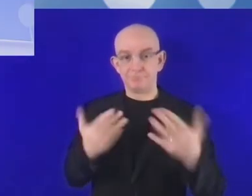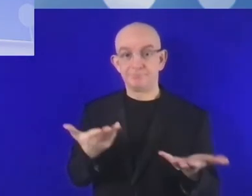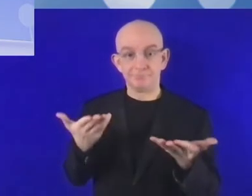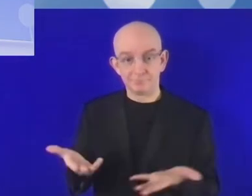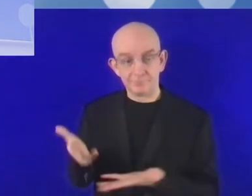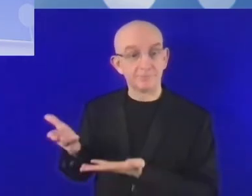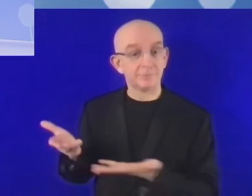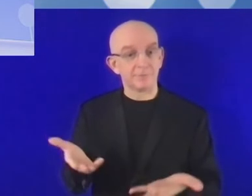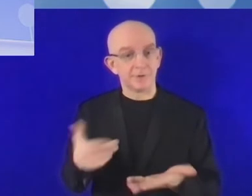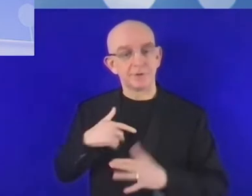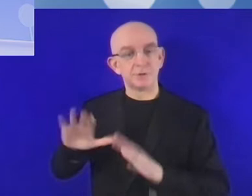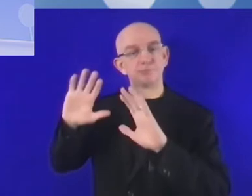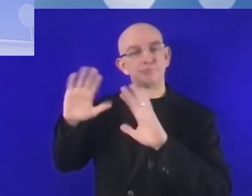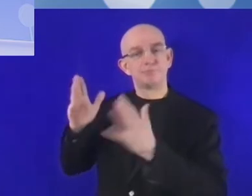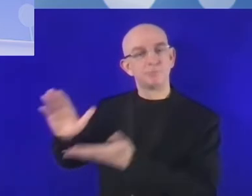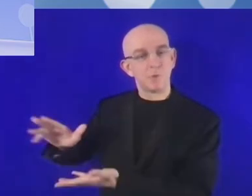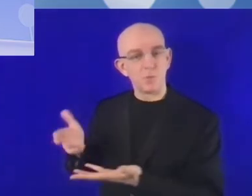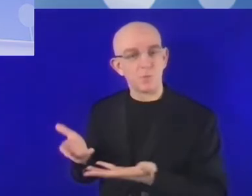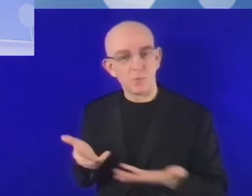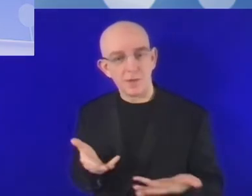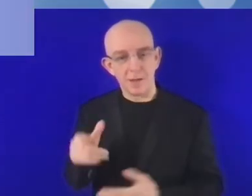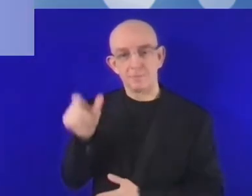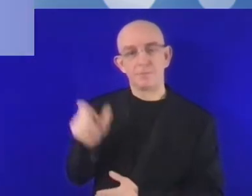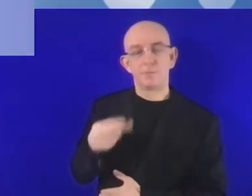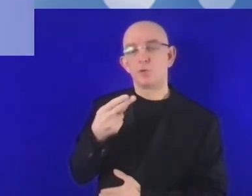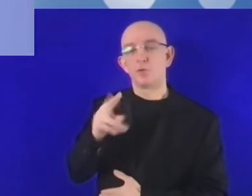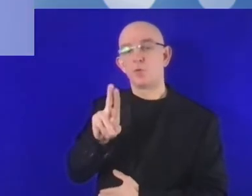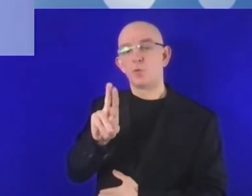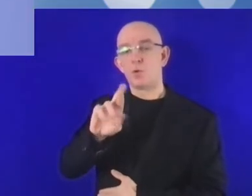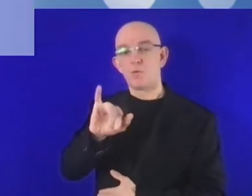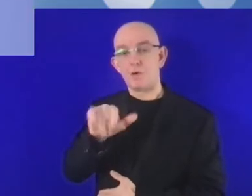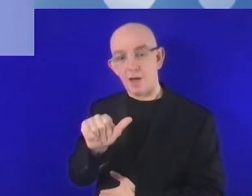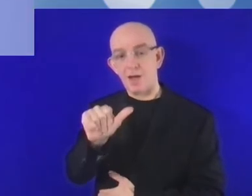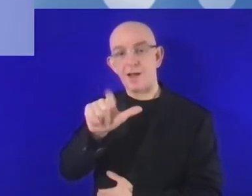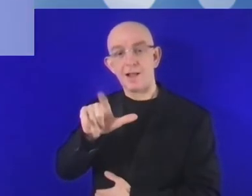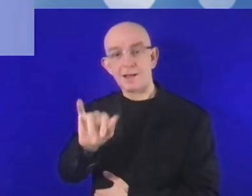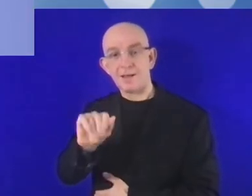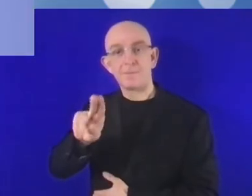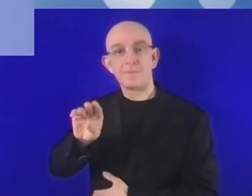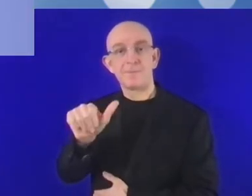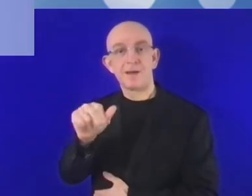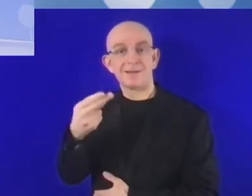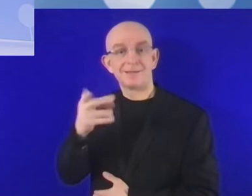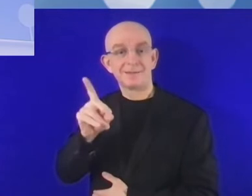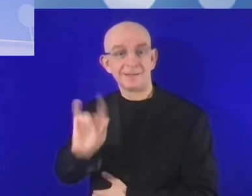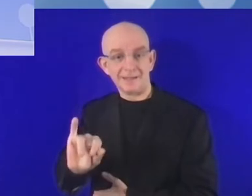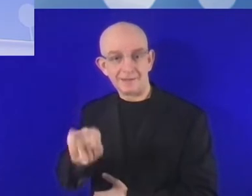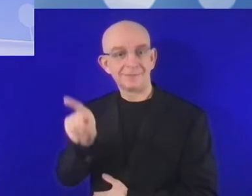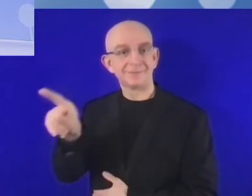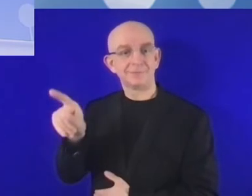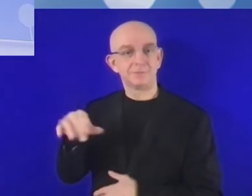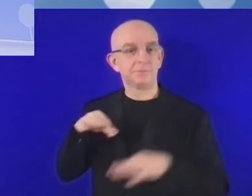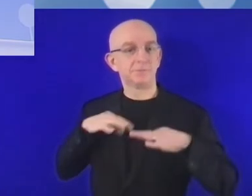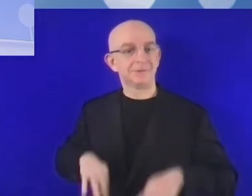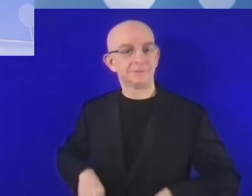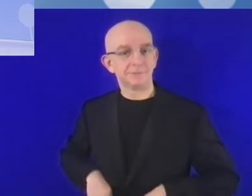panelistów. Chcę w tej chwili powitać panią Hurię Alimadi, minister do spraw innowacji i technologii z Etiopii.